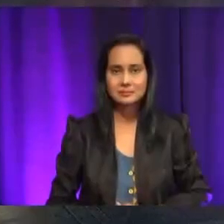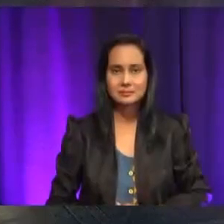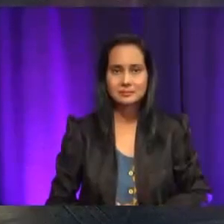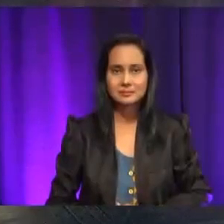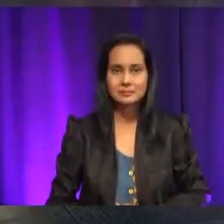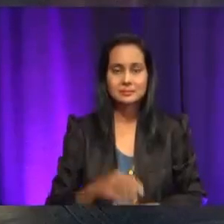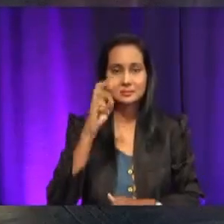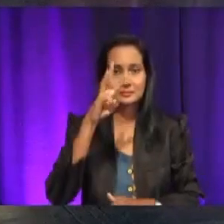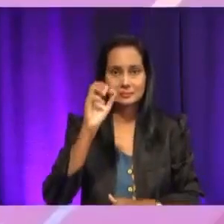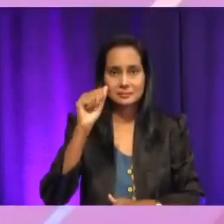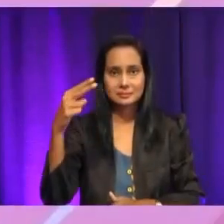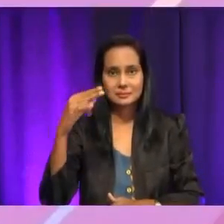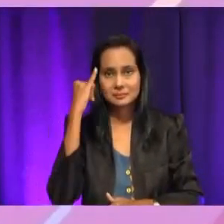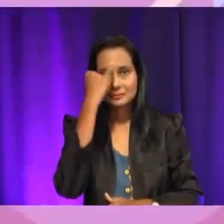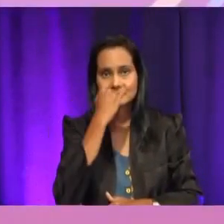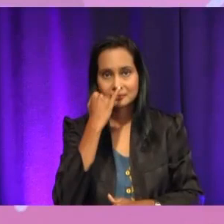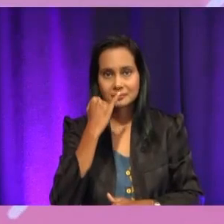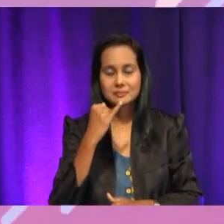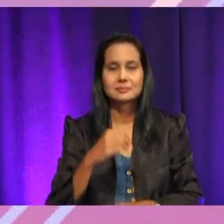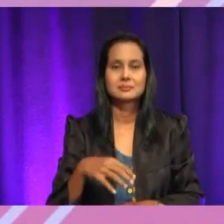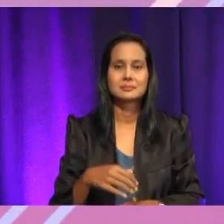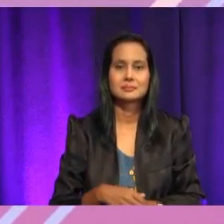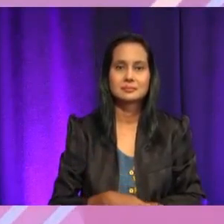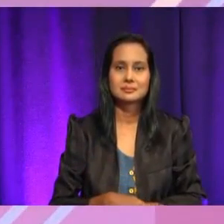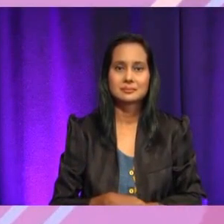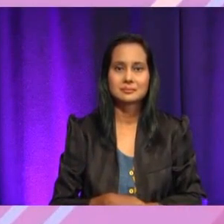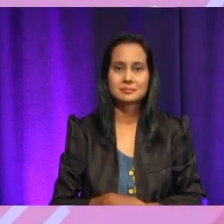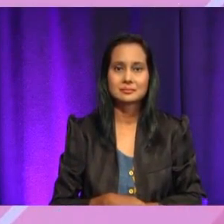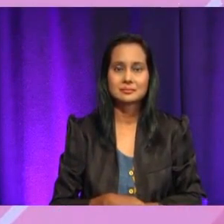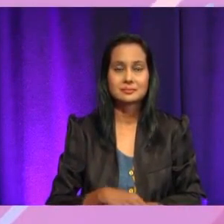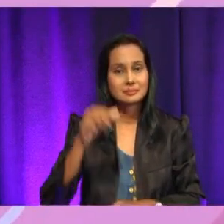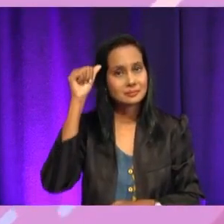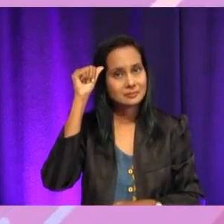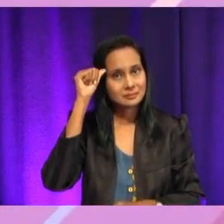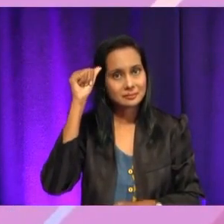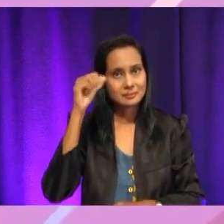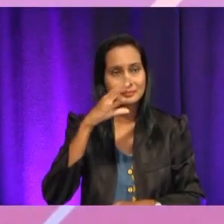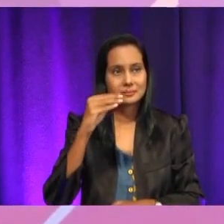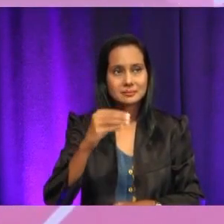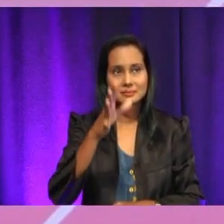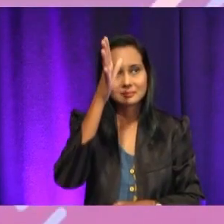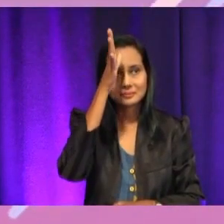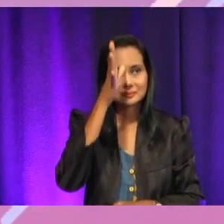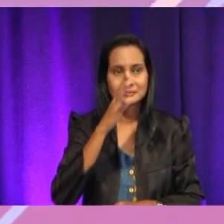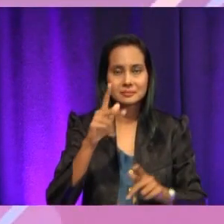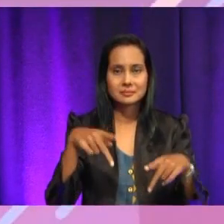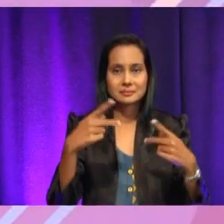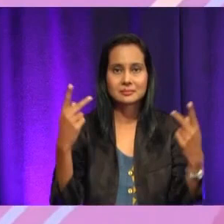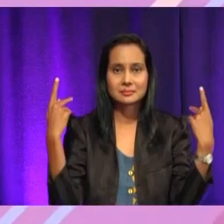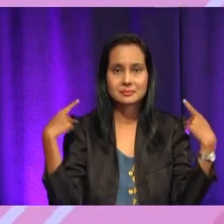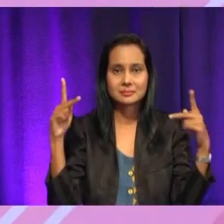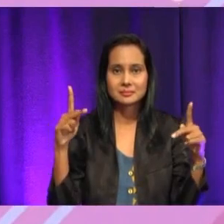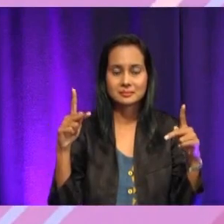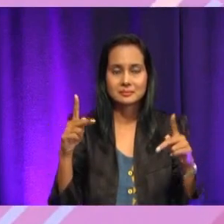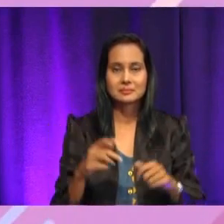Wah, mudahnya mencuci pakaian. Amran dan bapanya ke Kedai Dobi Layan Diri. Mereka nak